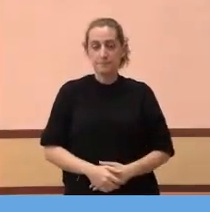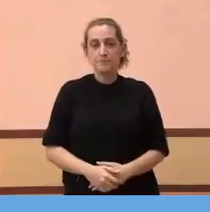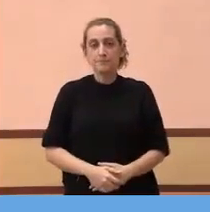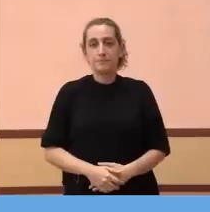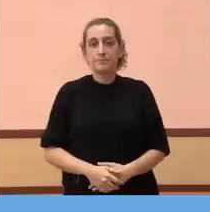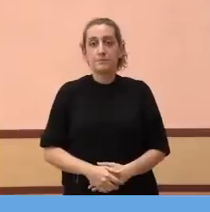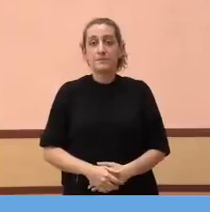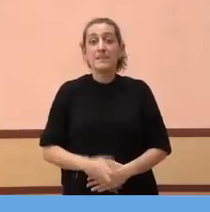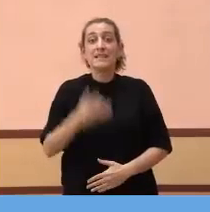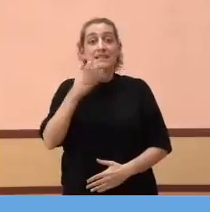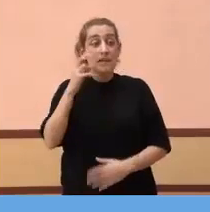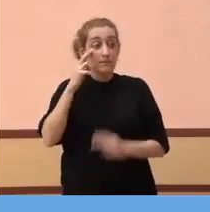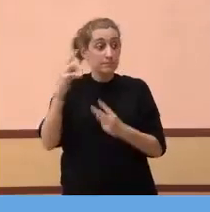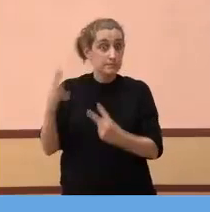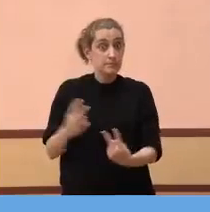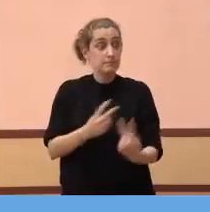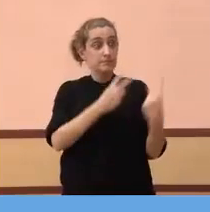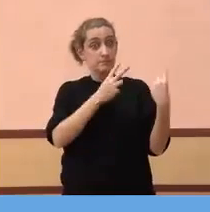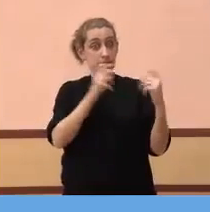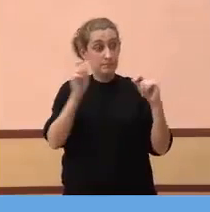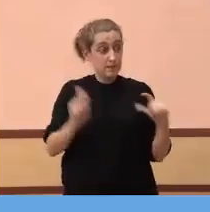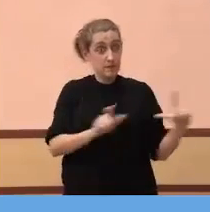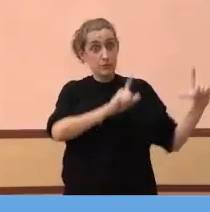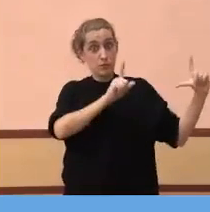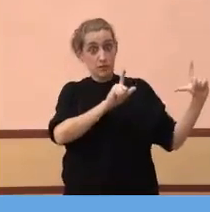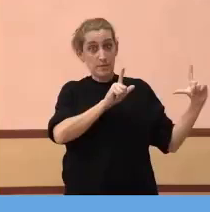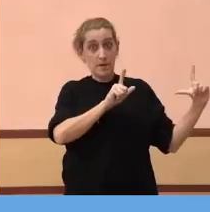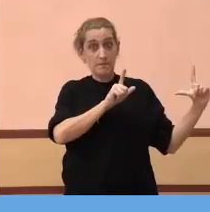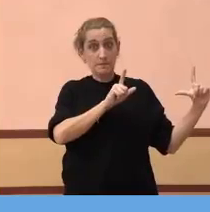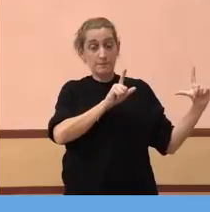Següent diapositiva, ens trobem